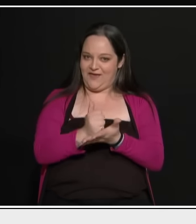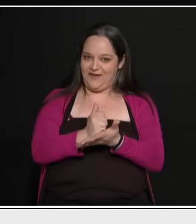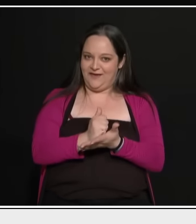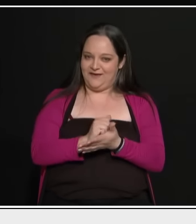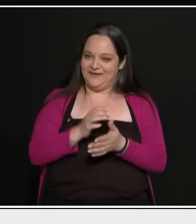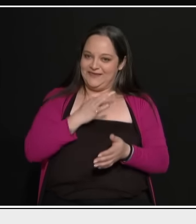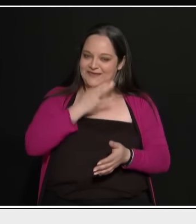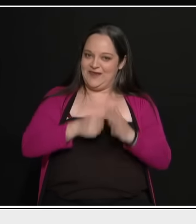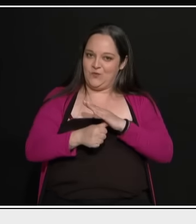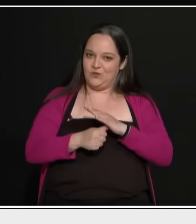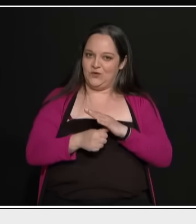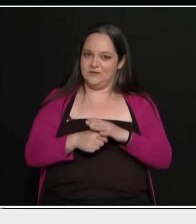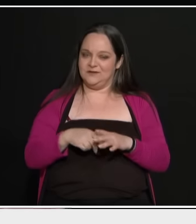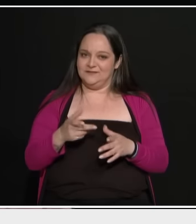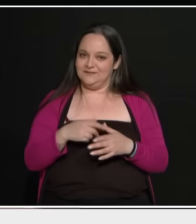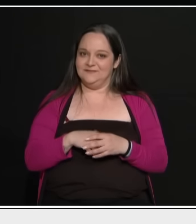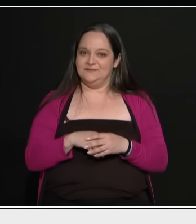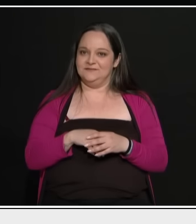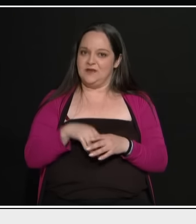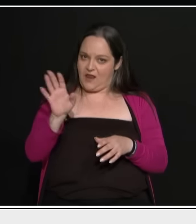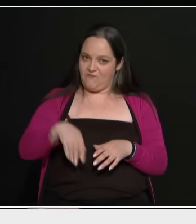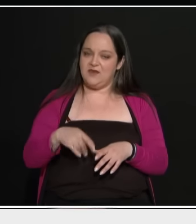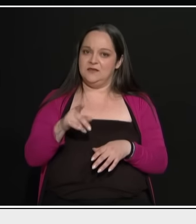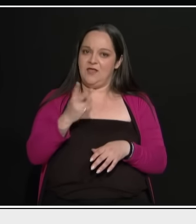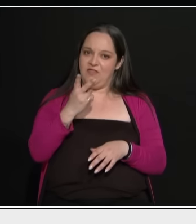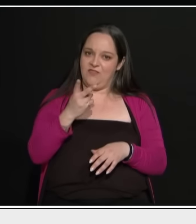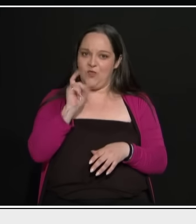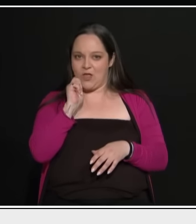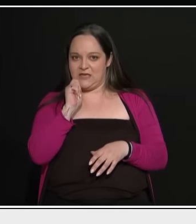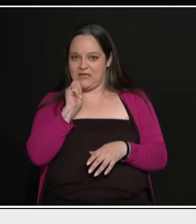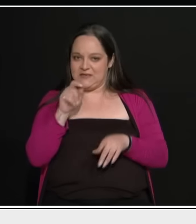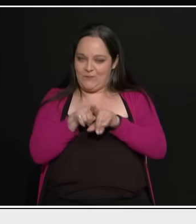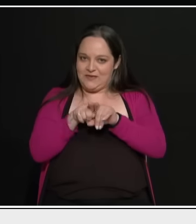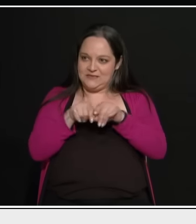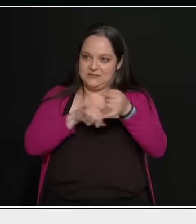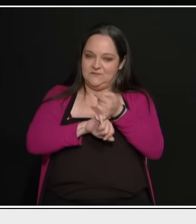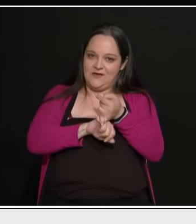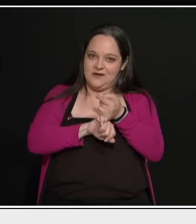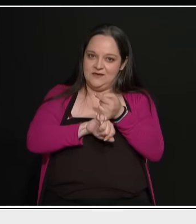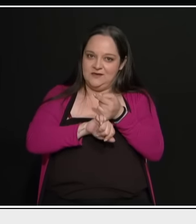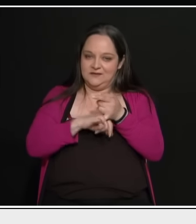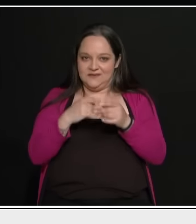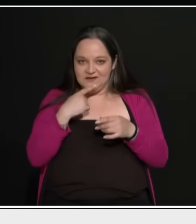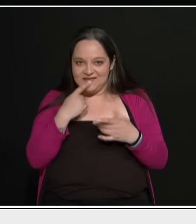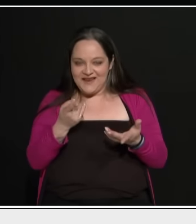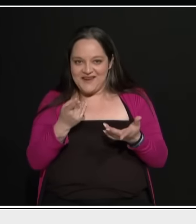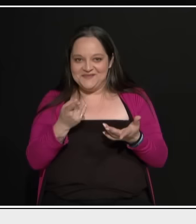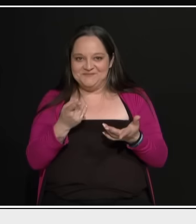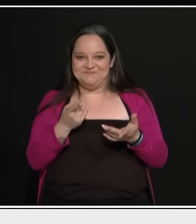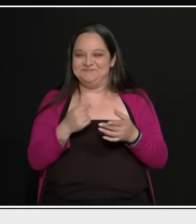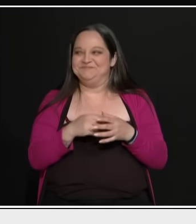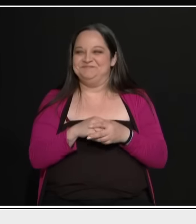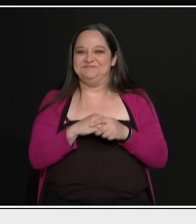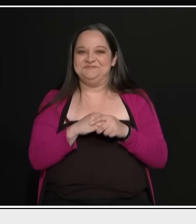Πρόεδρε. Δηλαδή ο καθένας μας να φέρει και έναν άντρα. Να ερχόμουν εδώ με τον άντρα μου. Άρα λέτε ότι είναι κάτι το οποίο είναι